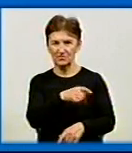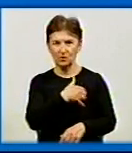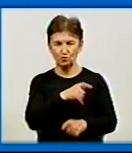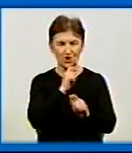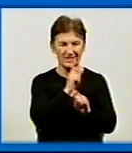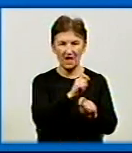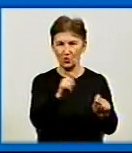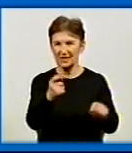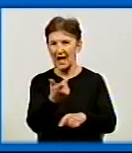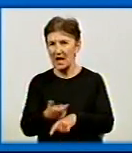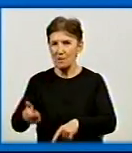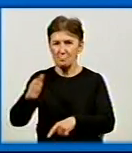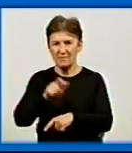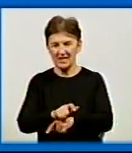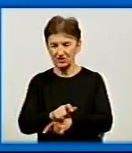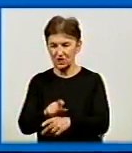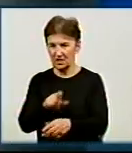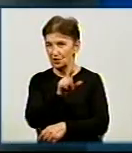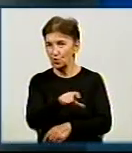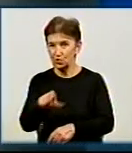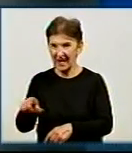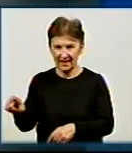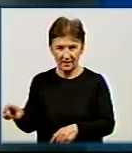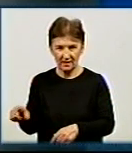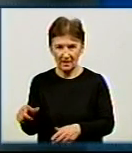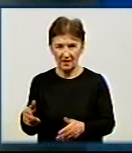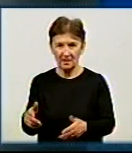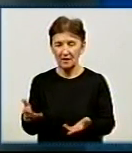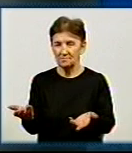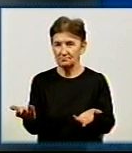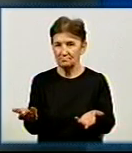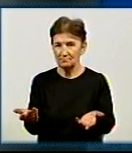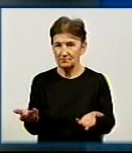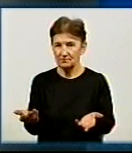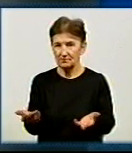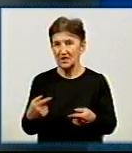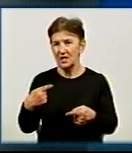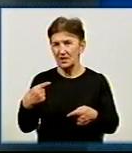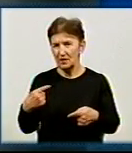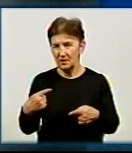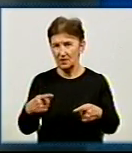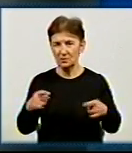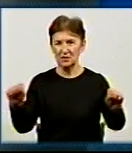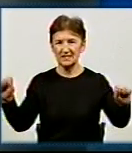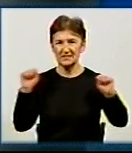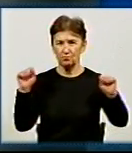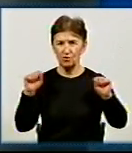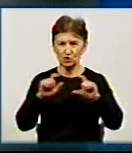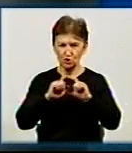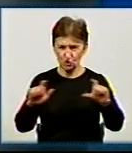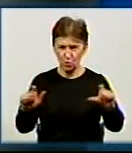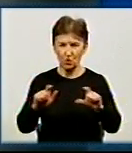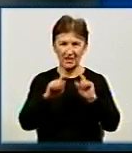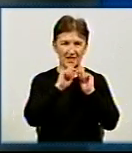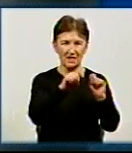людей, як я зрозумів, по тій кількості номінацій, принаймні, якщо 17-й рік взяти, і спортшколи нагороджували, і всіх,